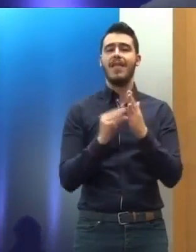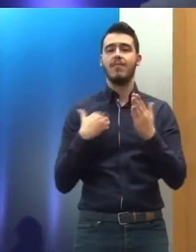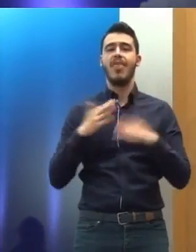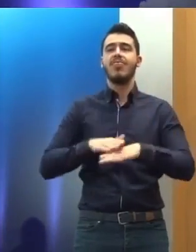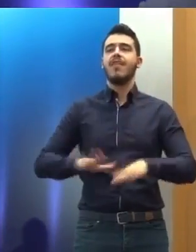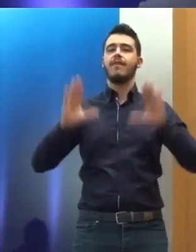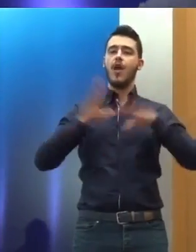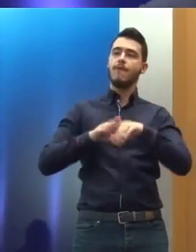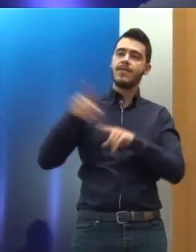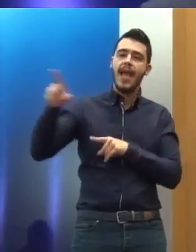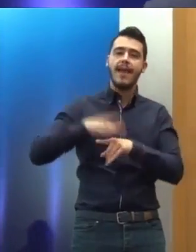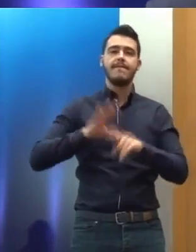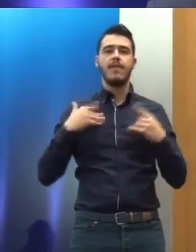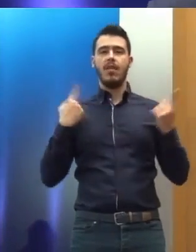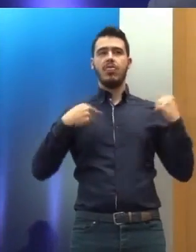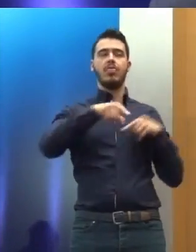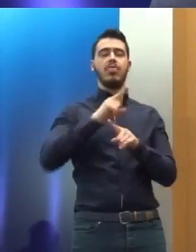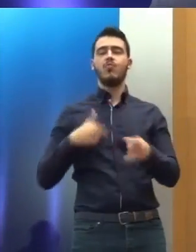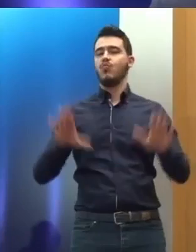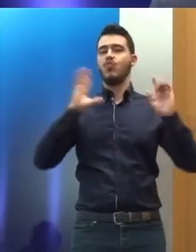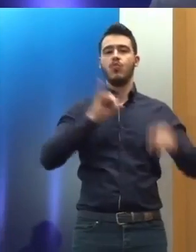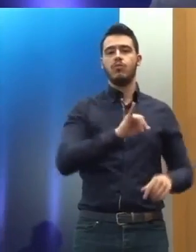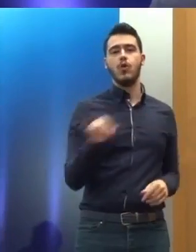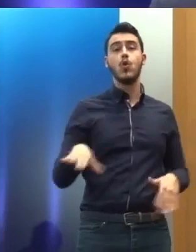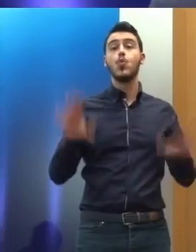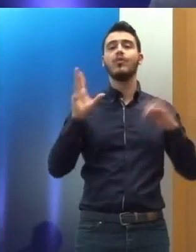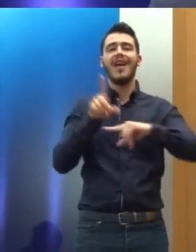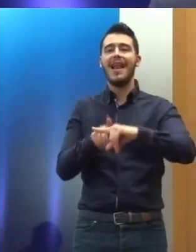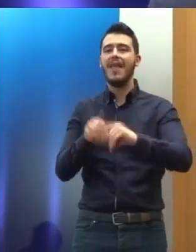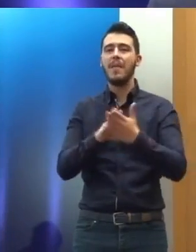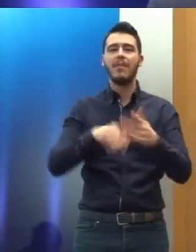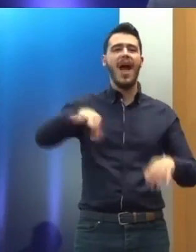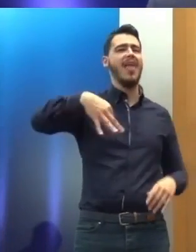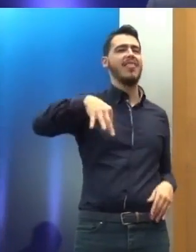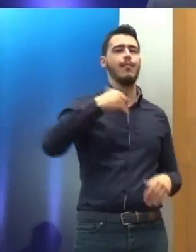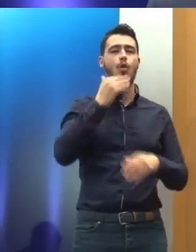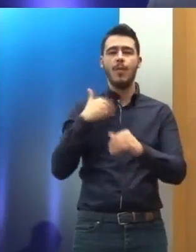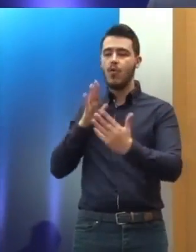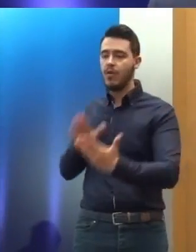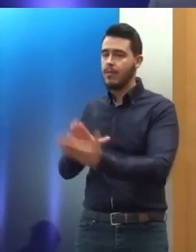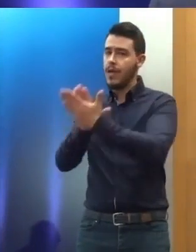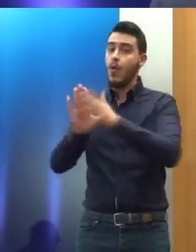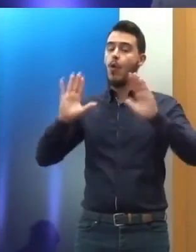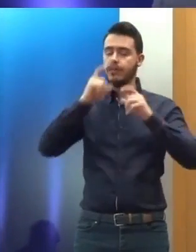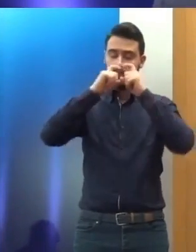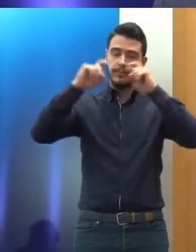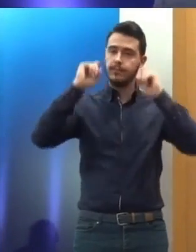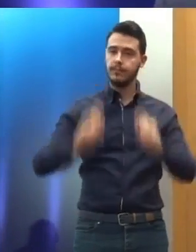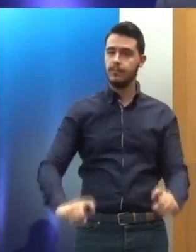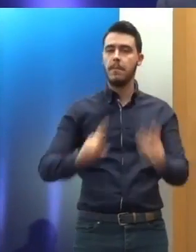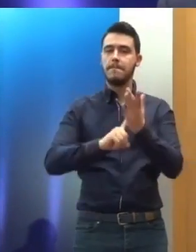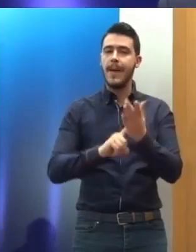και άλλη ή ότι δεν έχει περιορισμένες ικανότητες για να υλοποιήσει τα δικαιώματα. Απαιτείται όμως μια